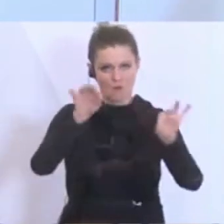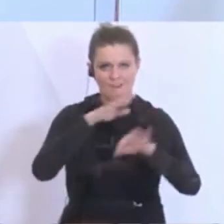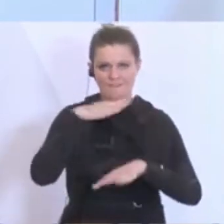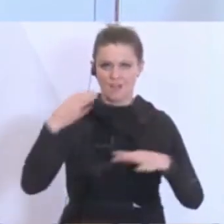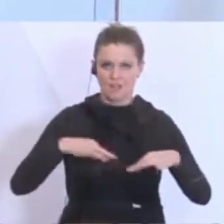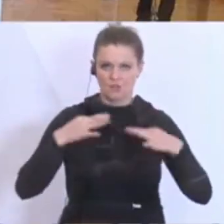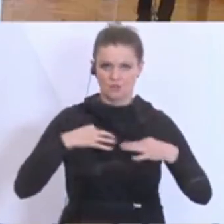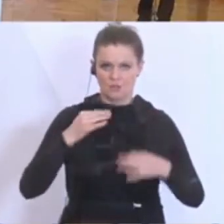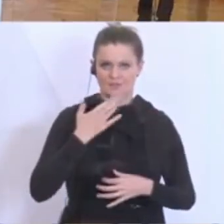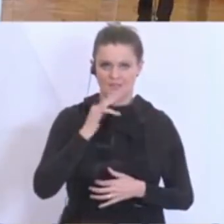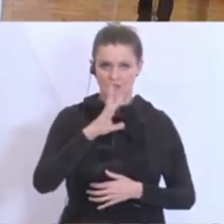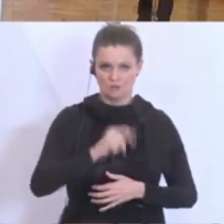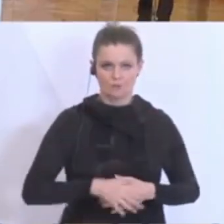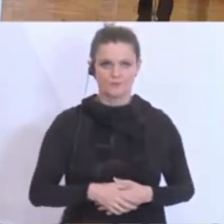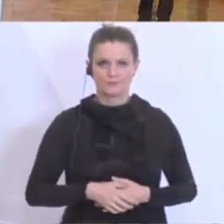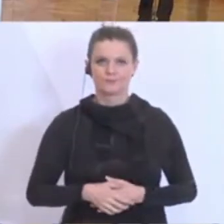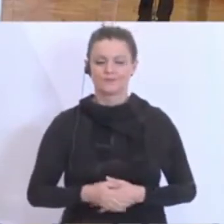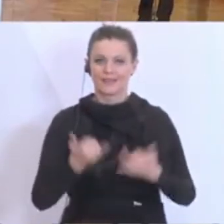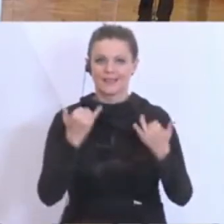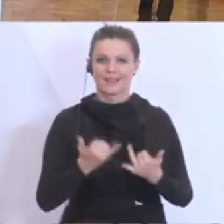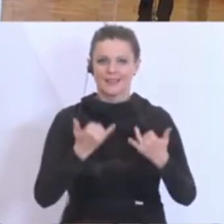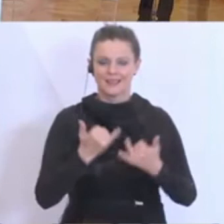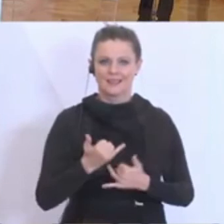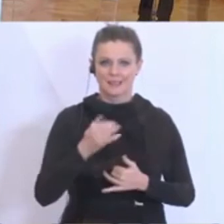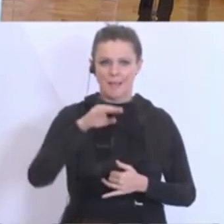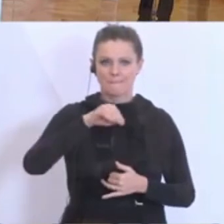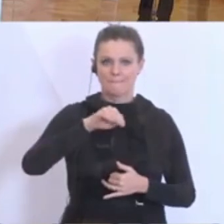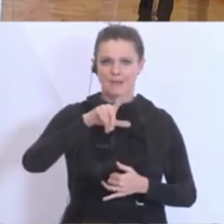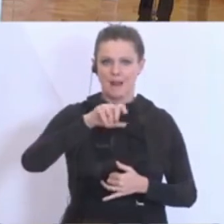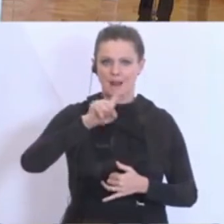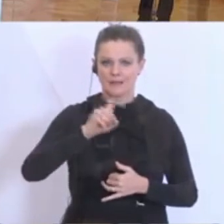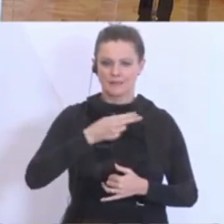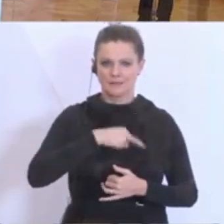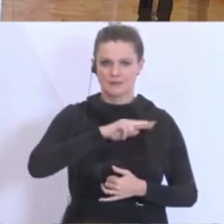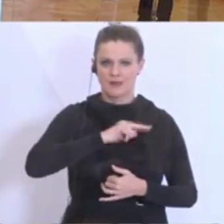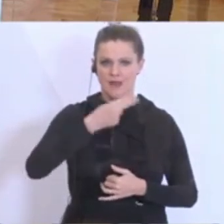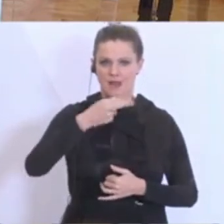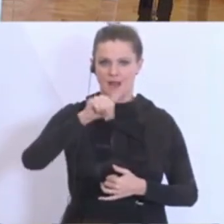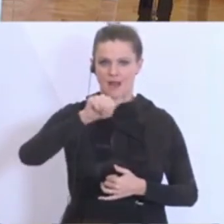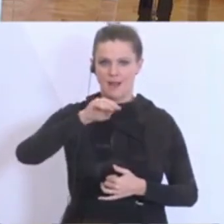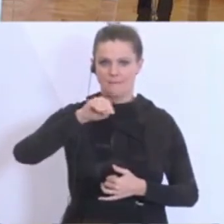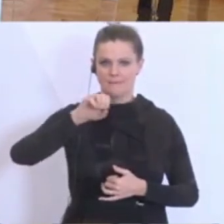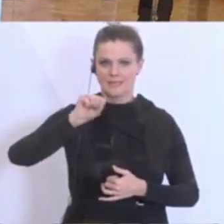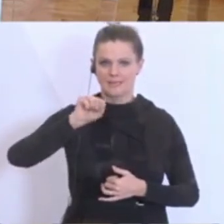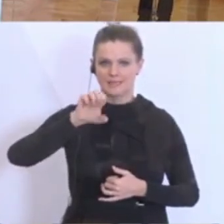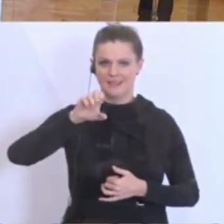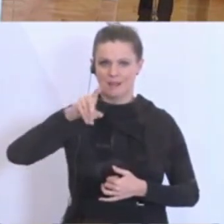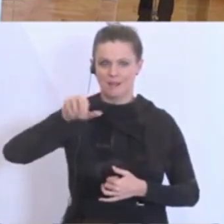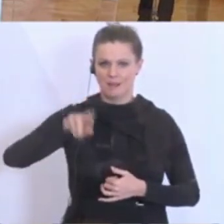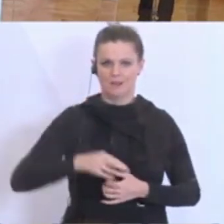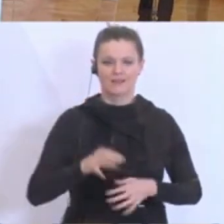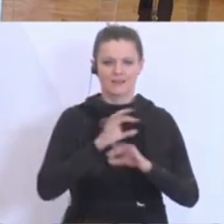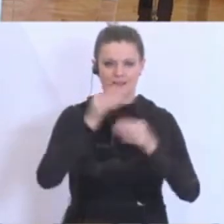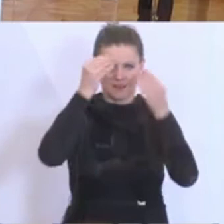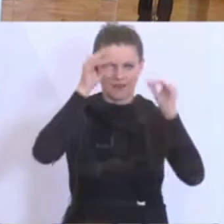Dankeschön. Vielen Dank, Frau Ministerin. Herr Milizbieter, Auftrag der Generalmörer Hammerseda, bitteschön. Sehr verehrte Frau Bundesminister,